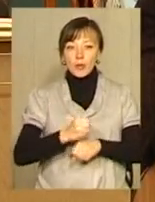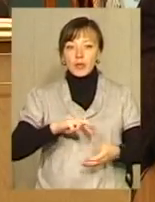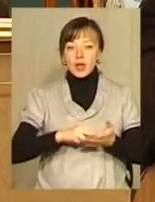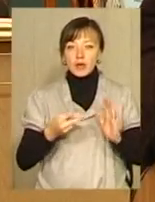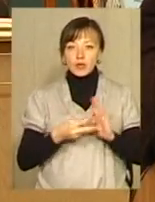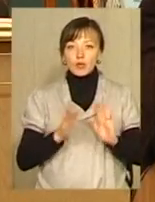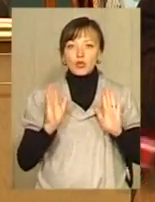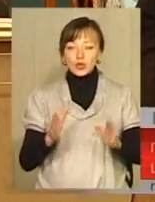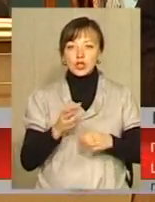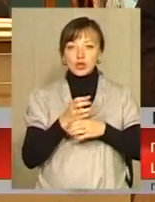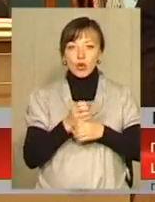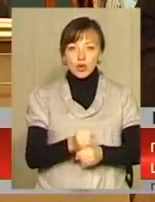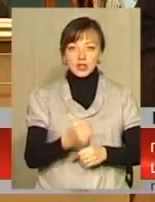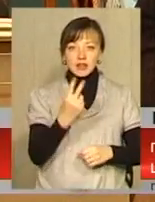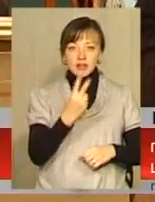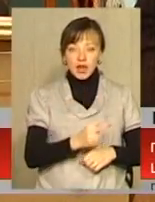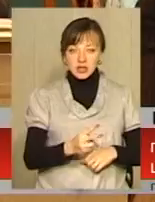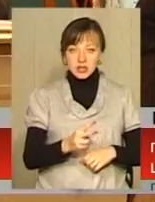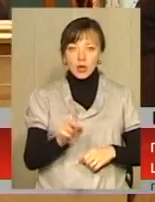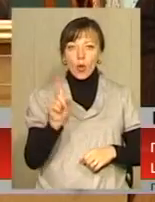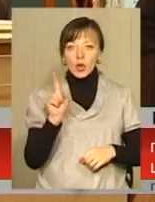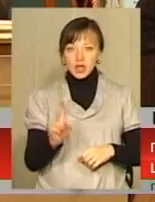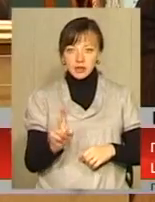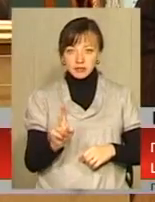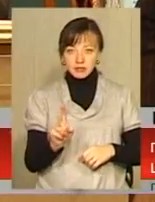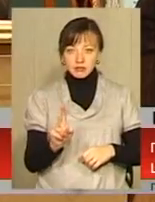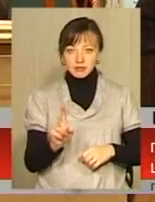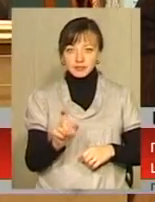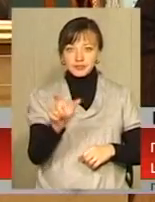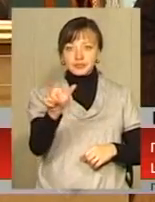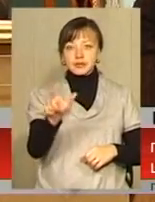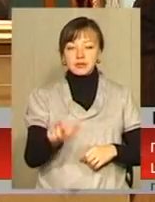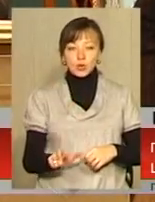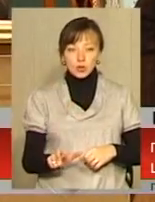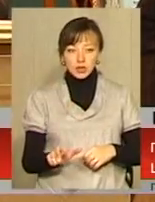навчу буде скорочуватись 21 людина,